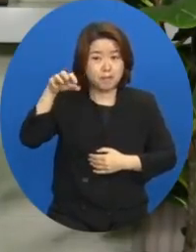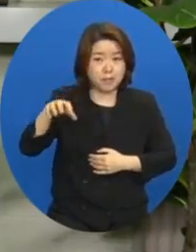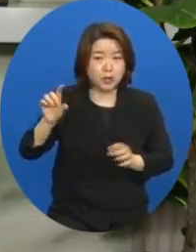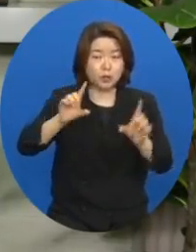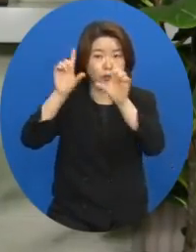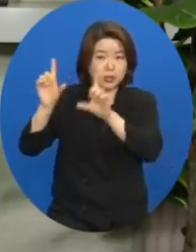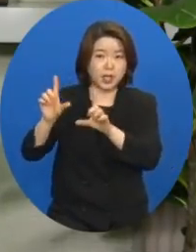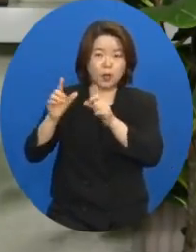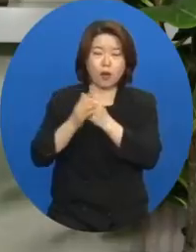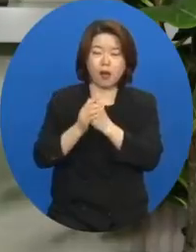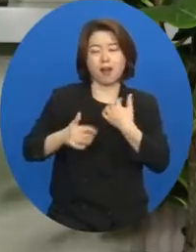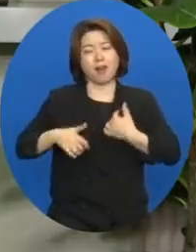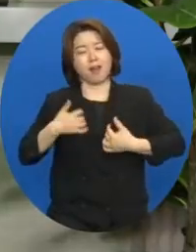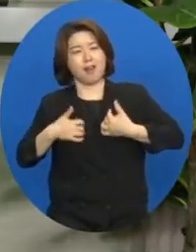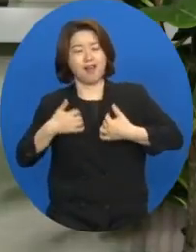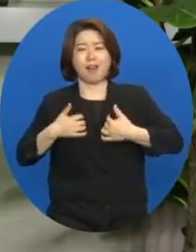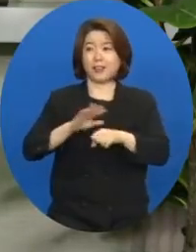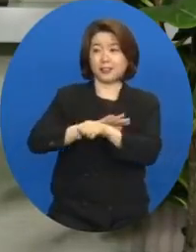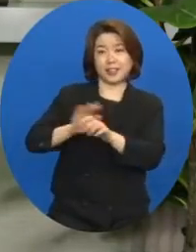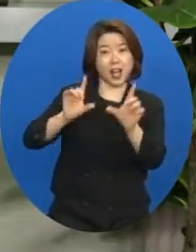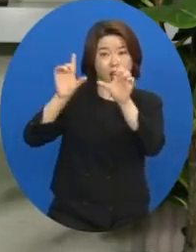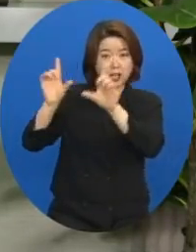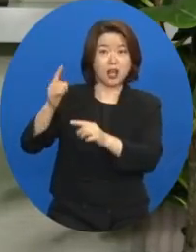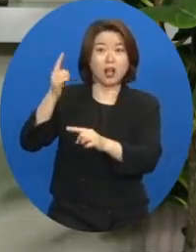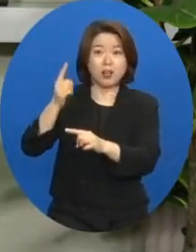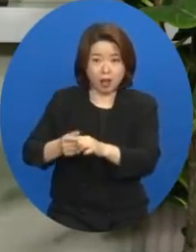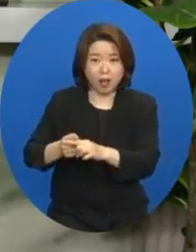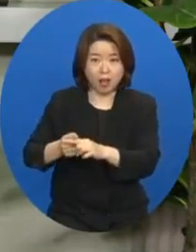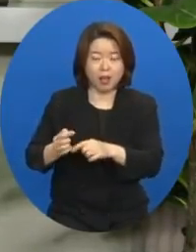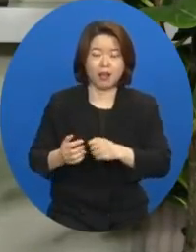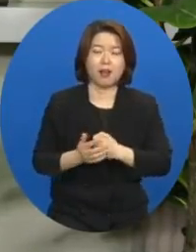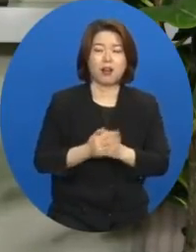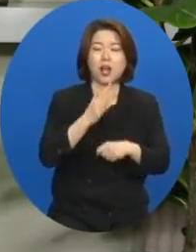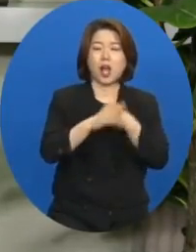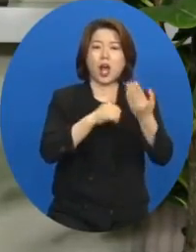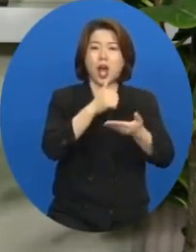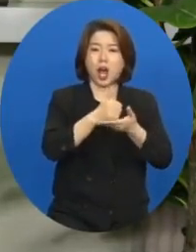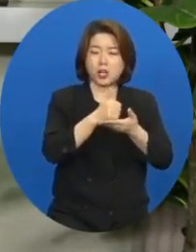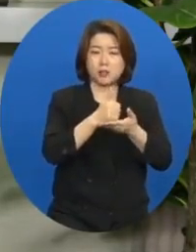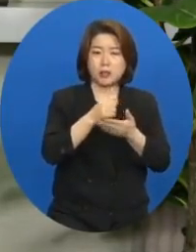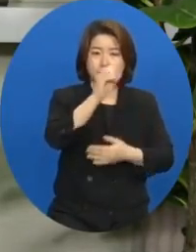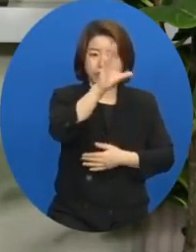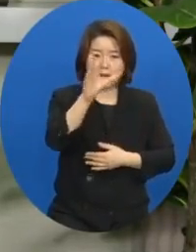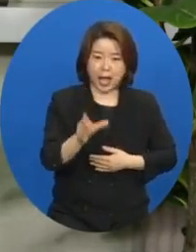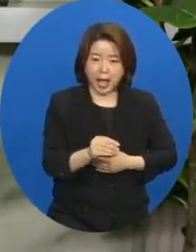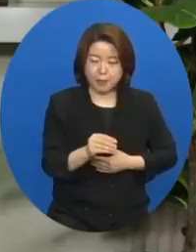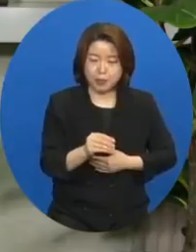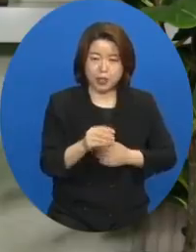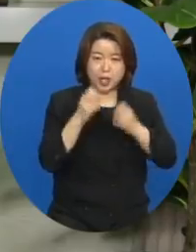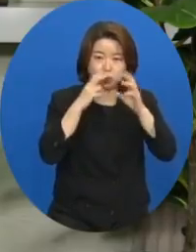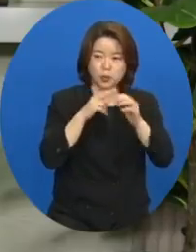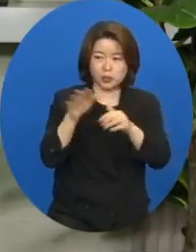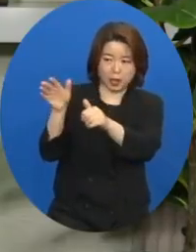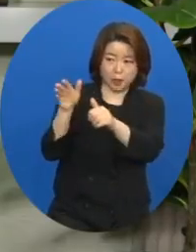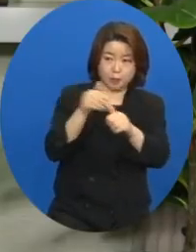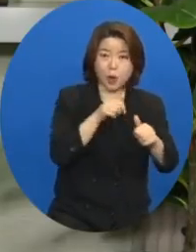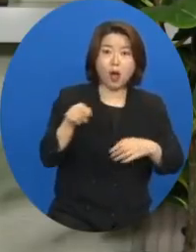아주 엔조이하면서 잘 지내시다가 하나님께서 아프리카 선교사로의 부름을 받았습니다.